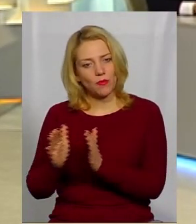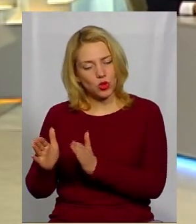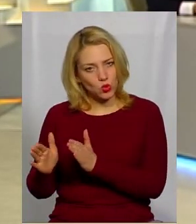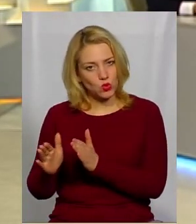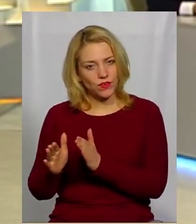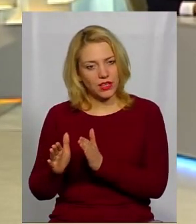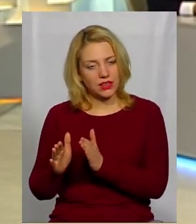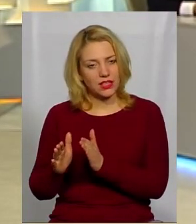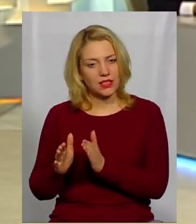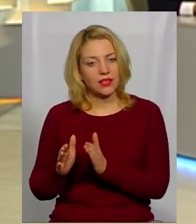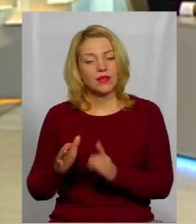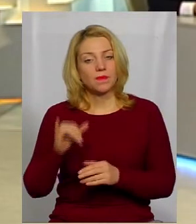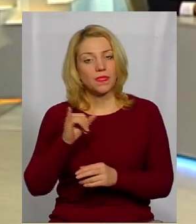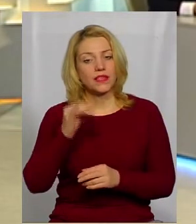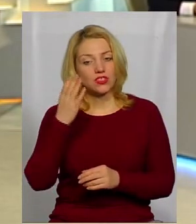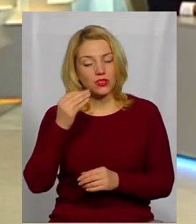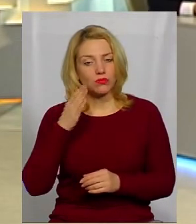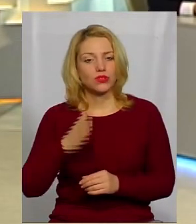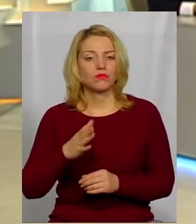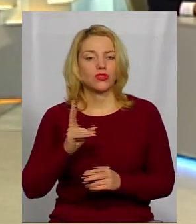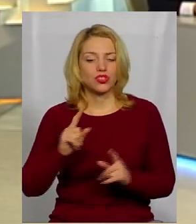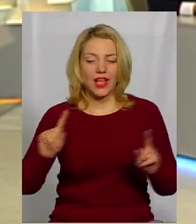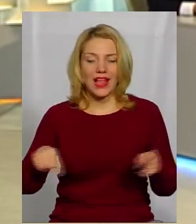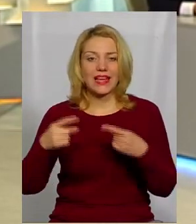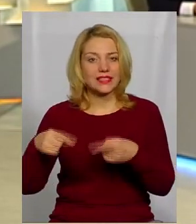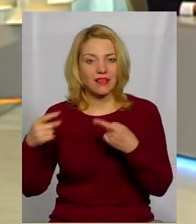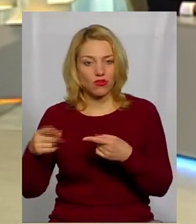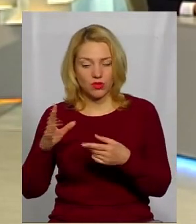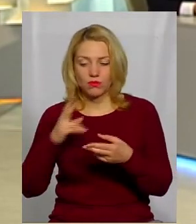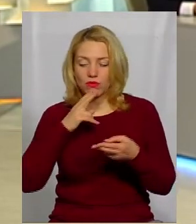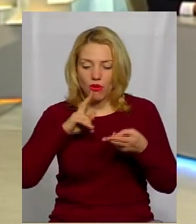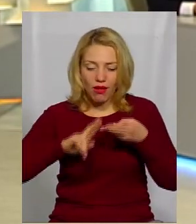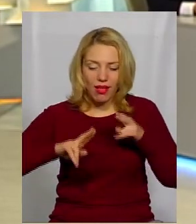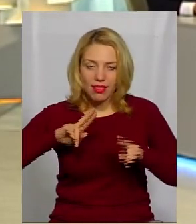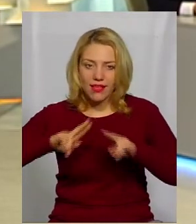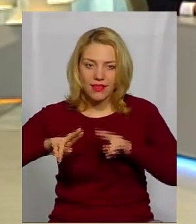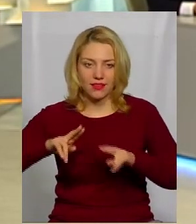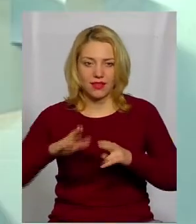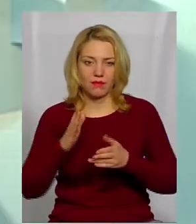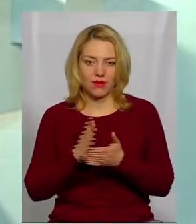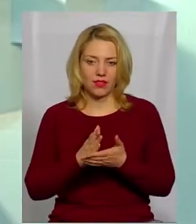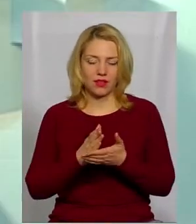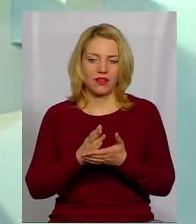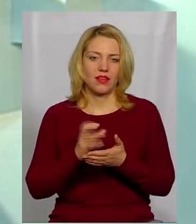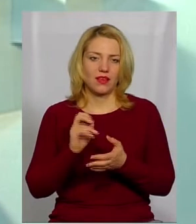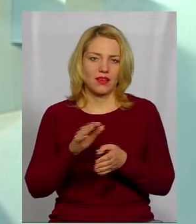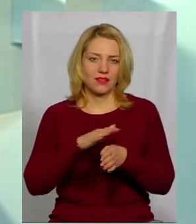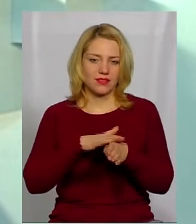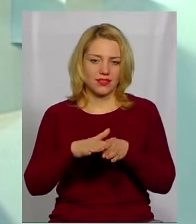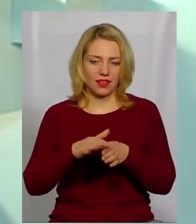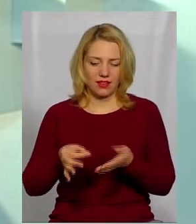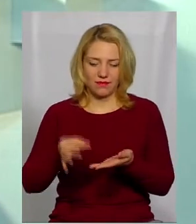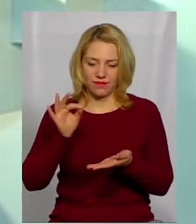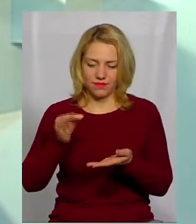все. систематизувати. І потім ще ми будемо це все реставрувати, будемо клеїти і будемо мати майже цілі вироби. Ну,